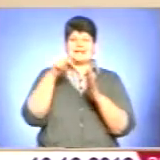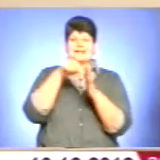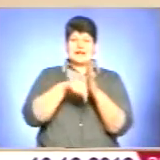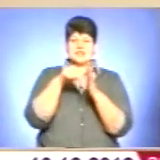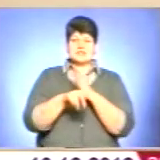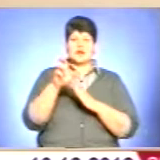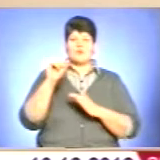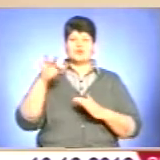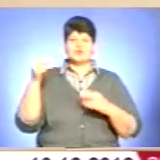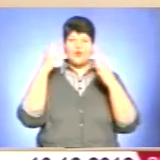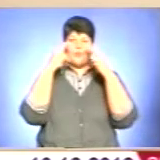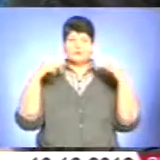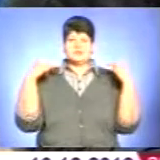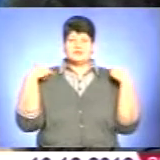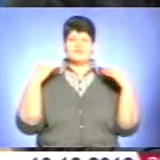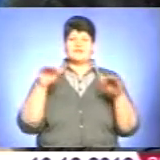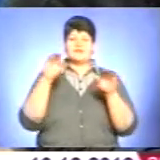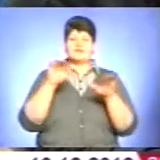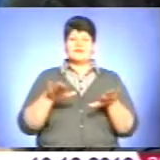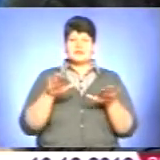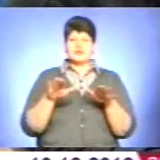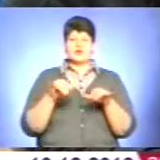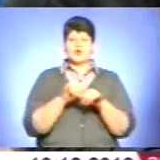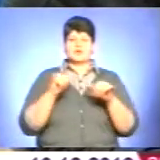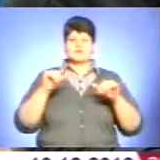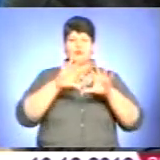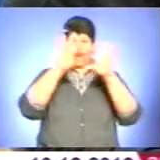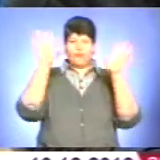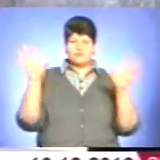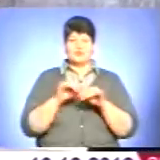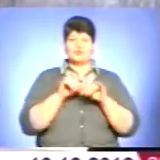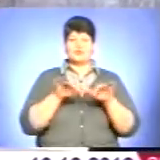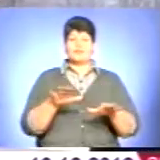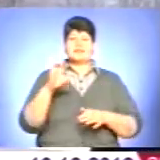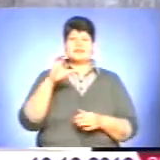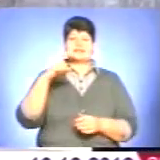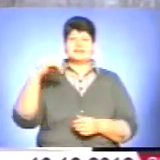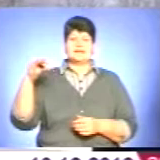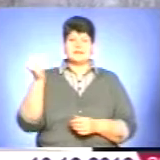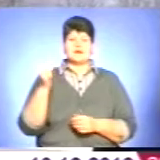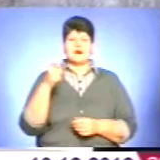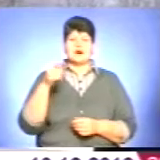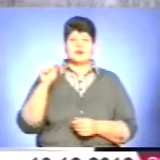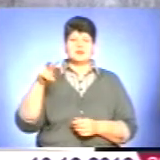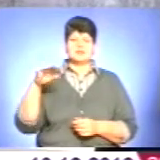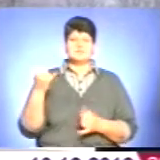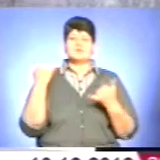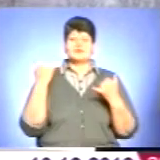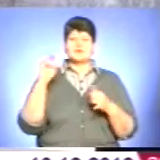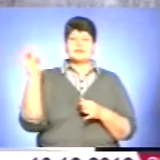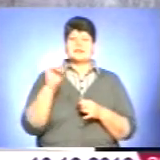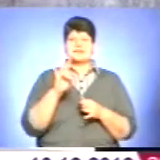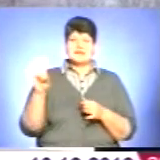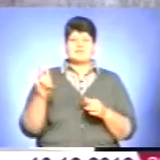монастиря у контексті розвитку всього василянського руху у Східній Галичині. Сьогодні церква переживає таке серйозне,